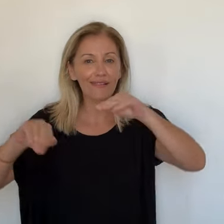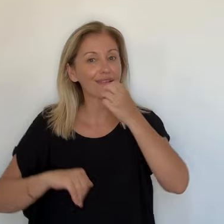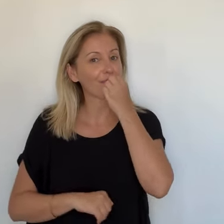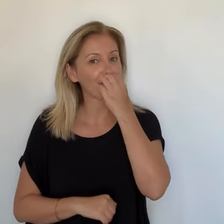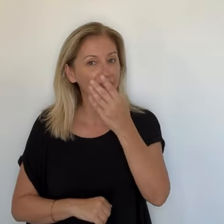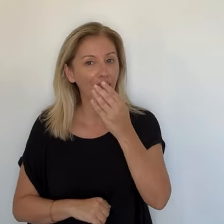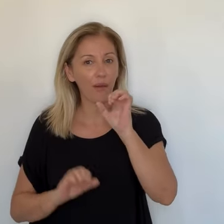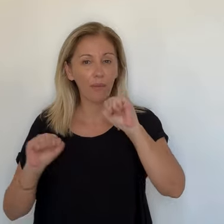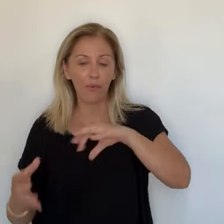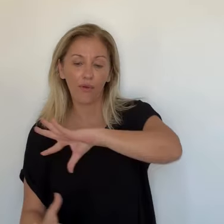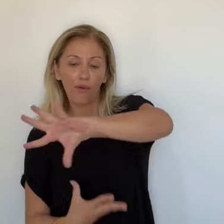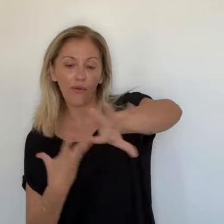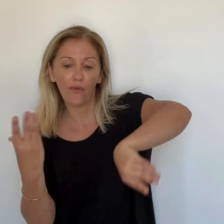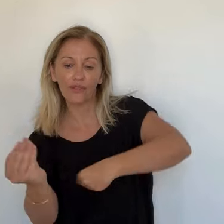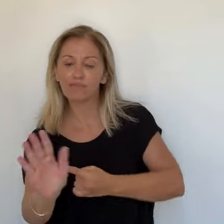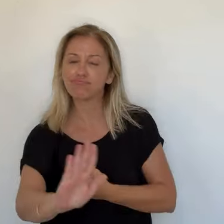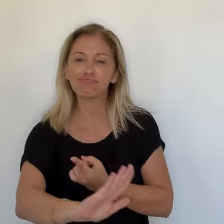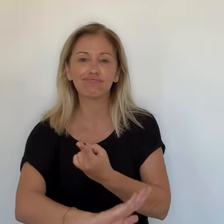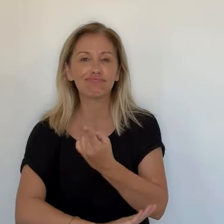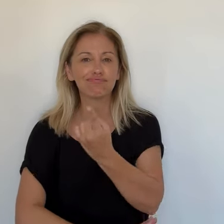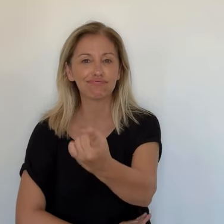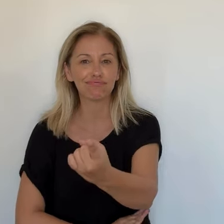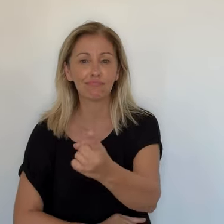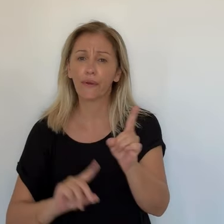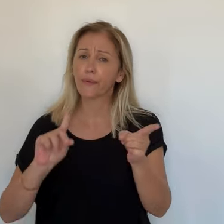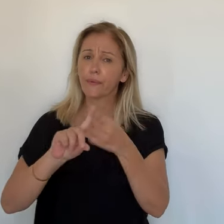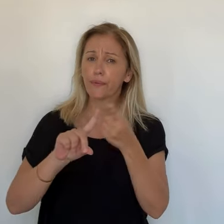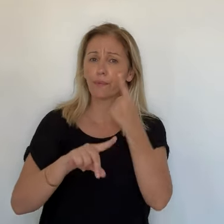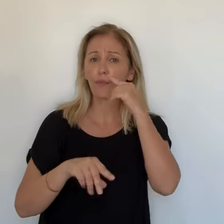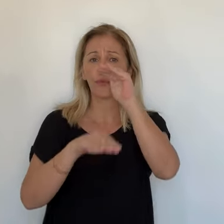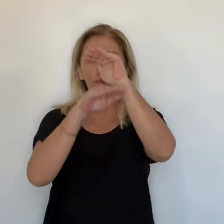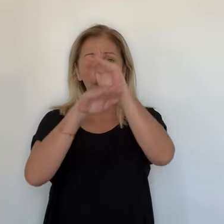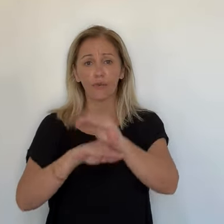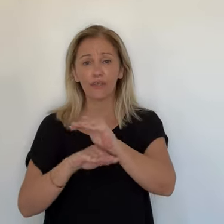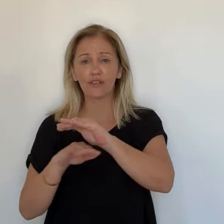économiques et environnementaux. Marie-France Giuliani et Franck Rombaldi.